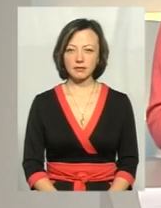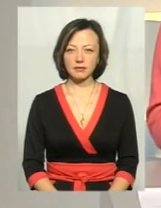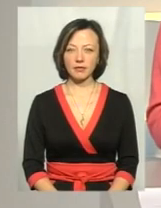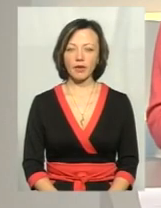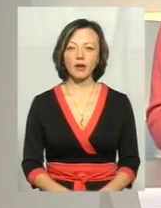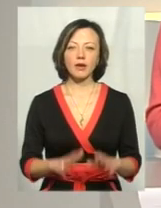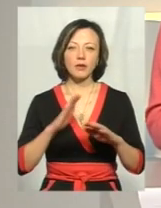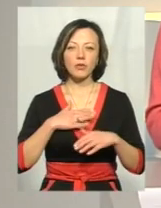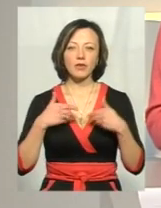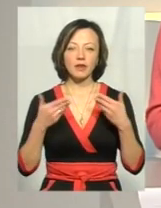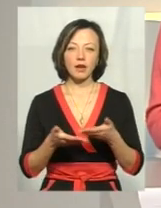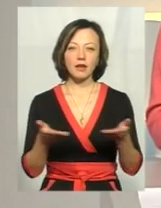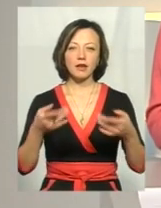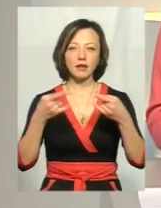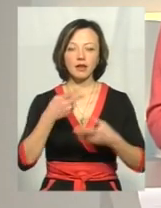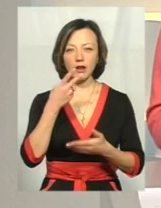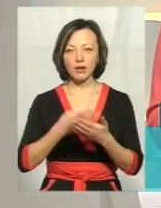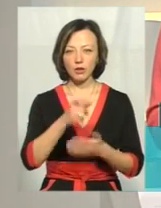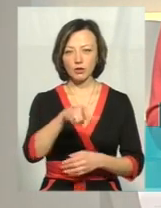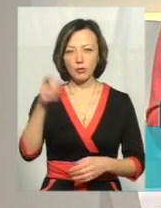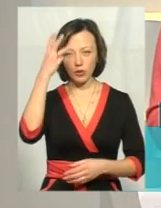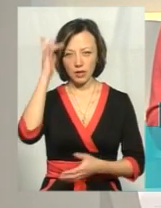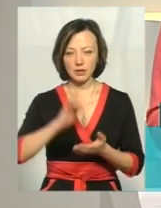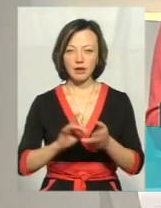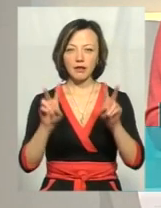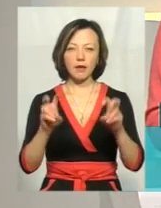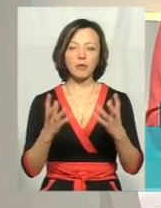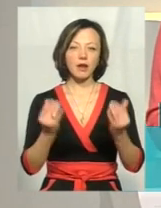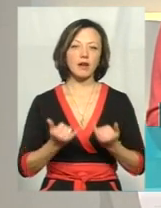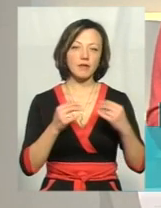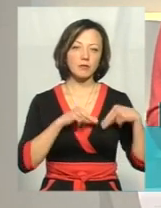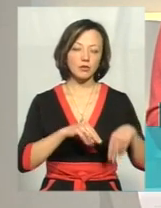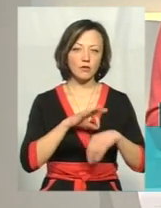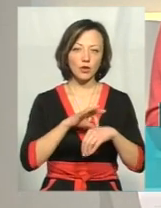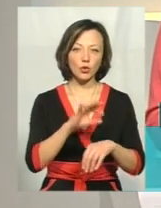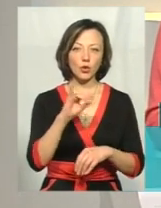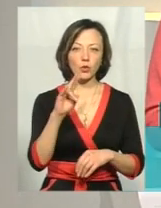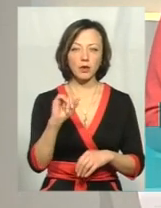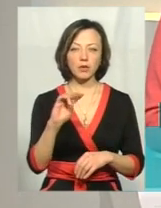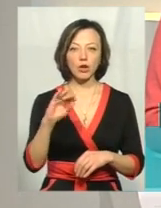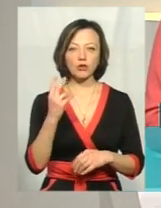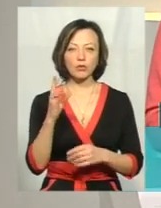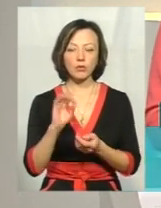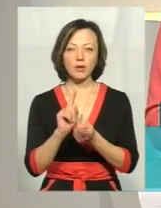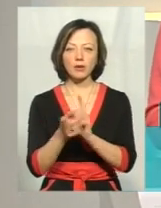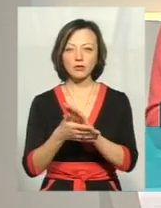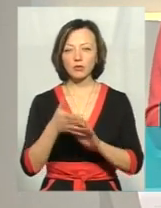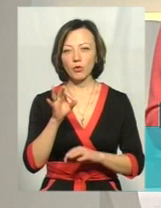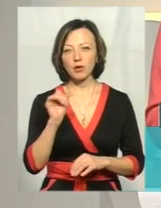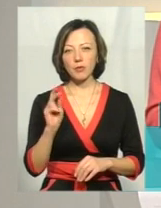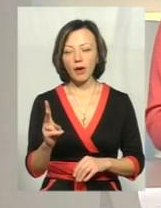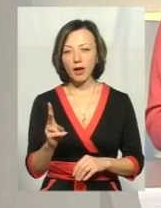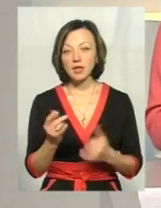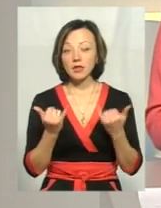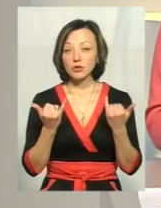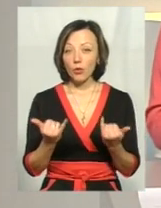Мої вітання телеглядачам Поділляцентр в ефірі «Тема дня». У студії для вас працює ведуча юномітражка «Переклад на мову жестів» Ольга Рибак.